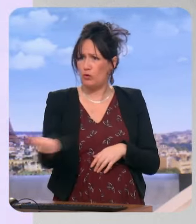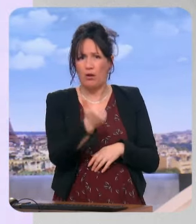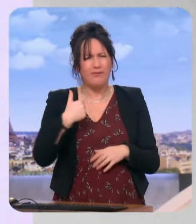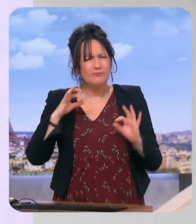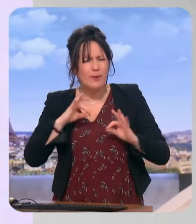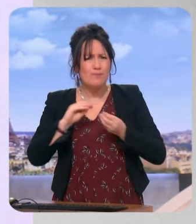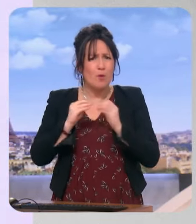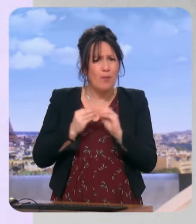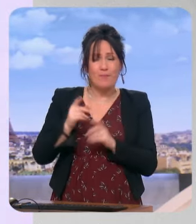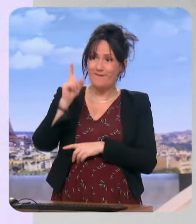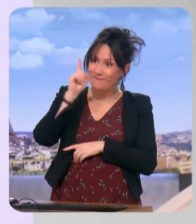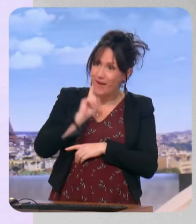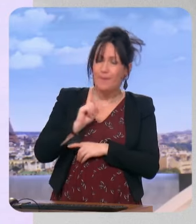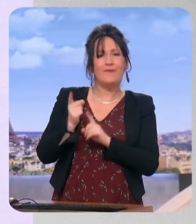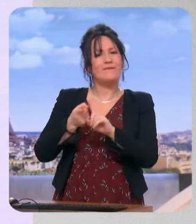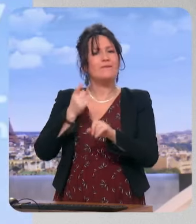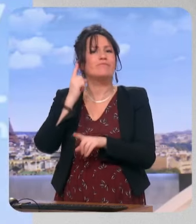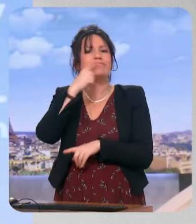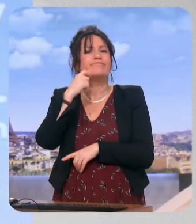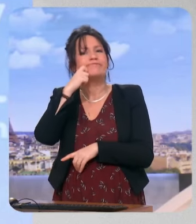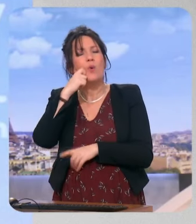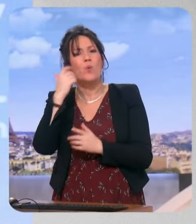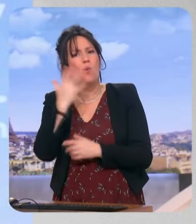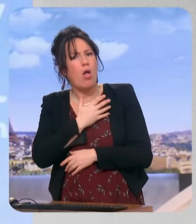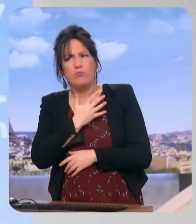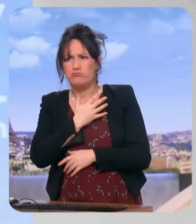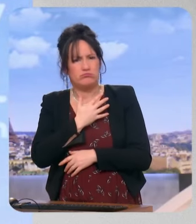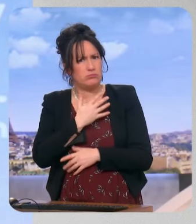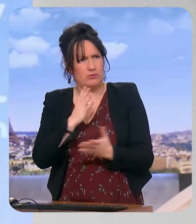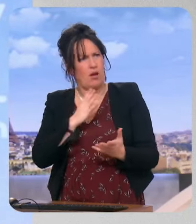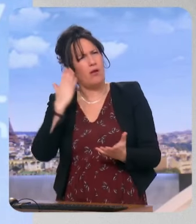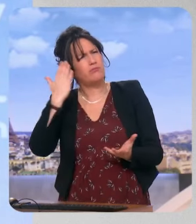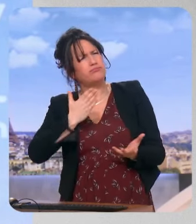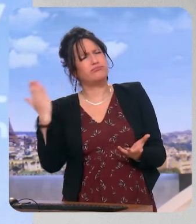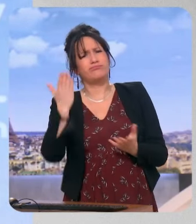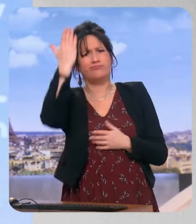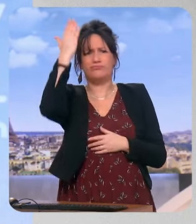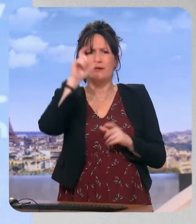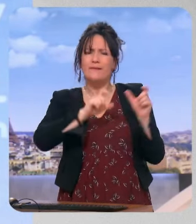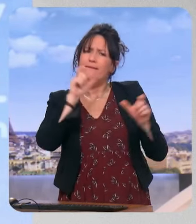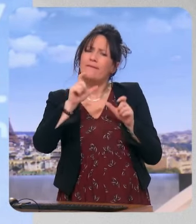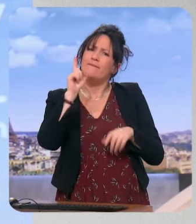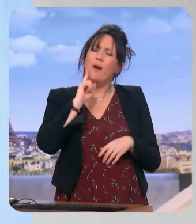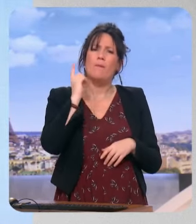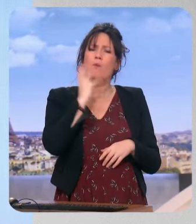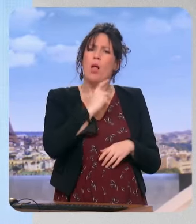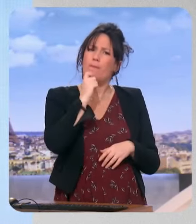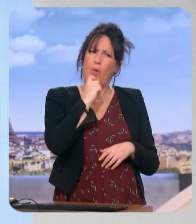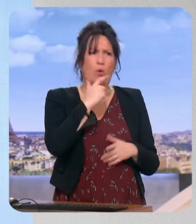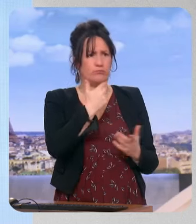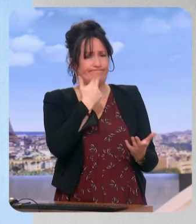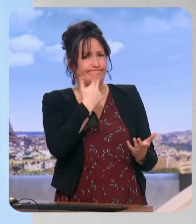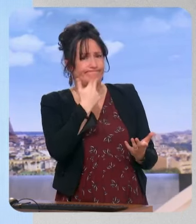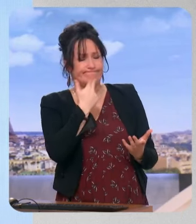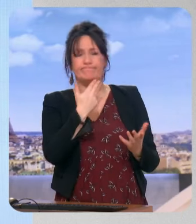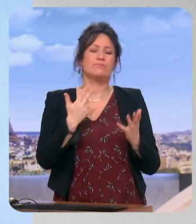à ce qu'une femme encore une fois issue de la diversité, il y a des grandes artistes issues de la diversité qui honorent notre pays à Ce n'est pas du racisme comme disent certains. Non mais